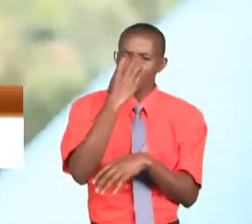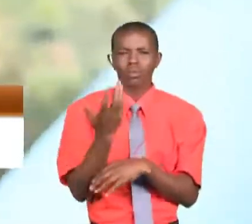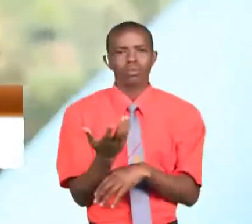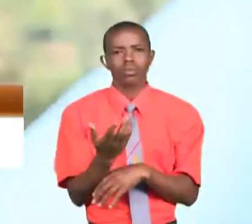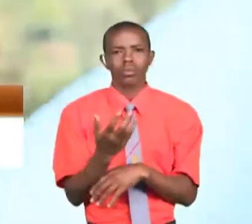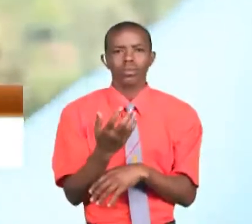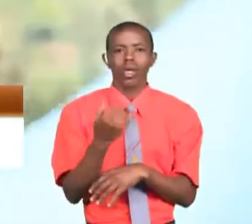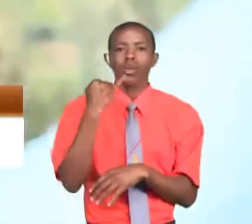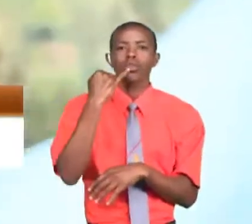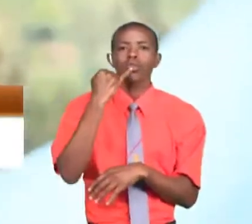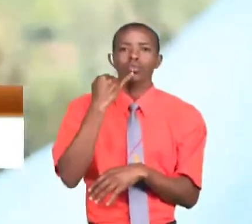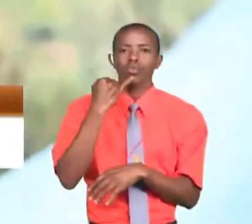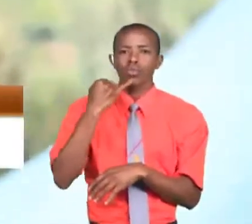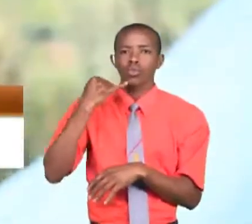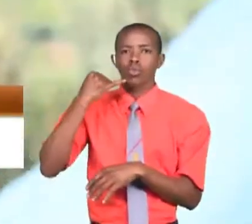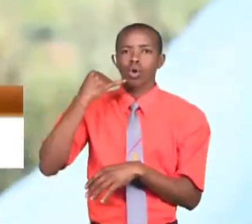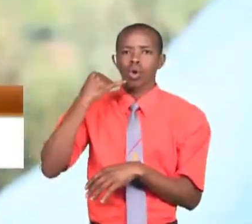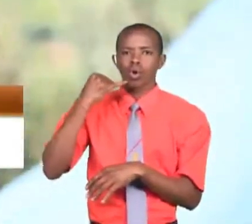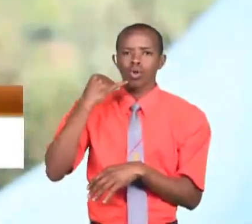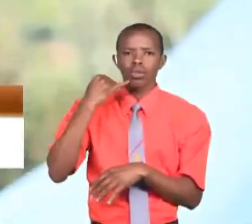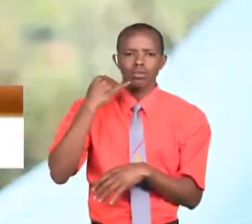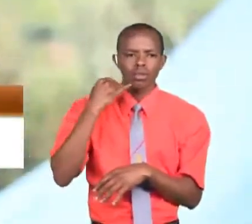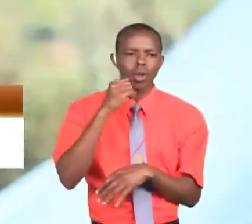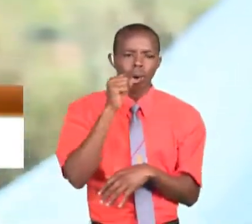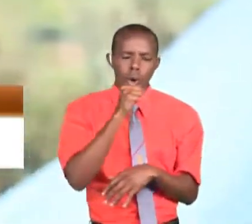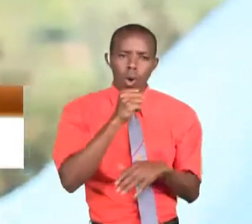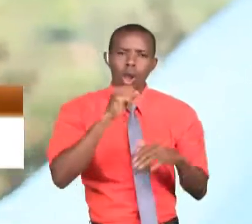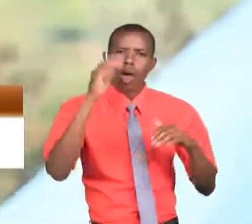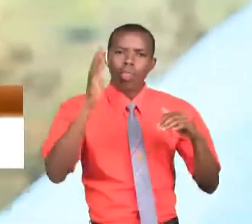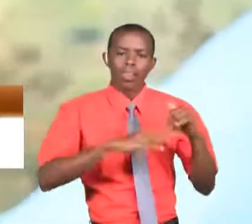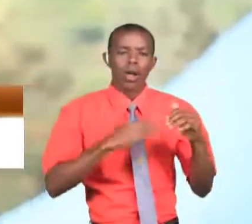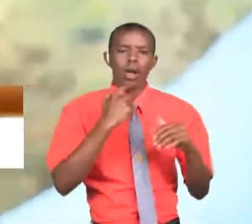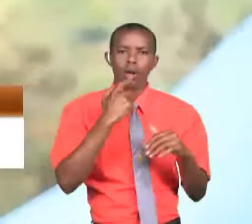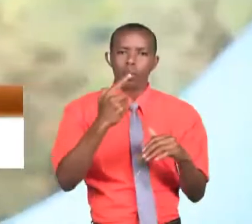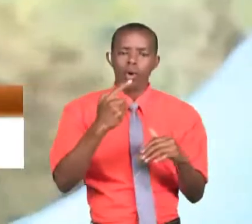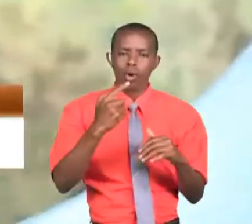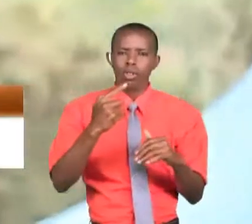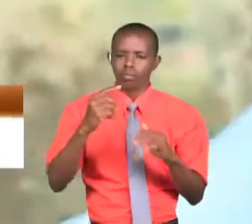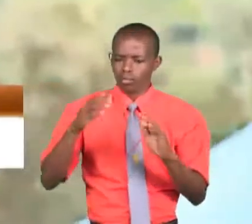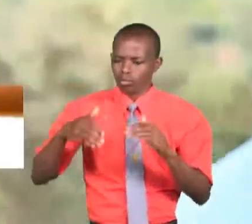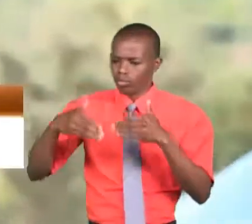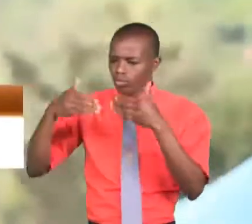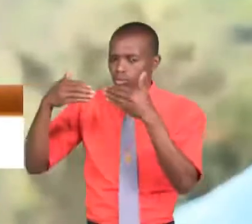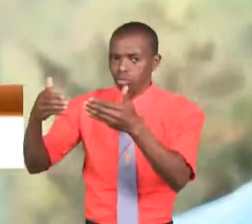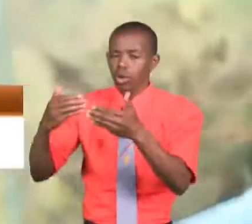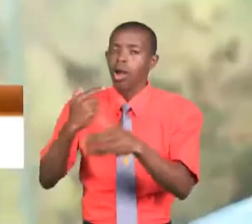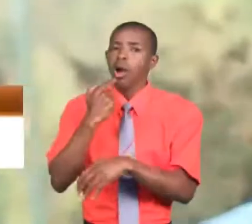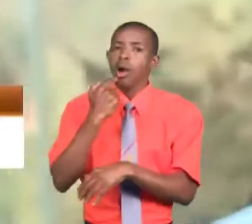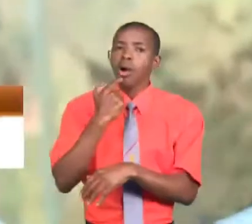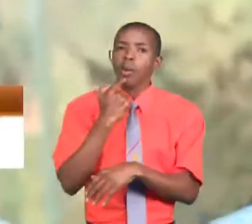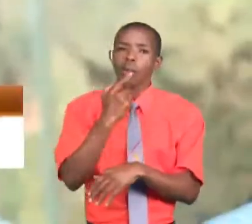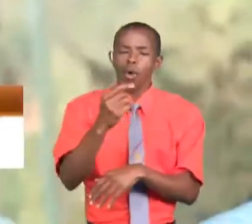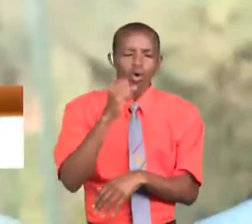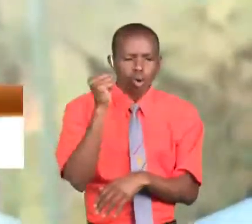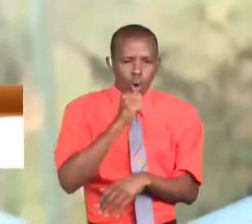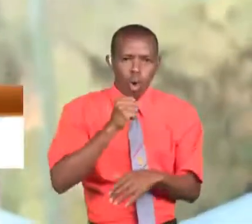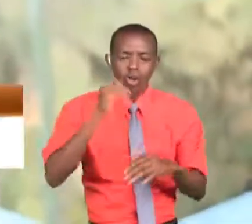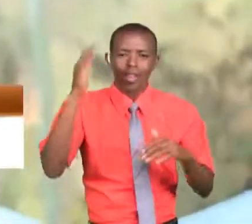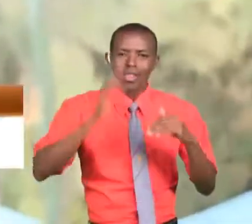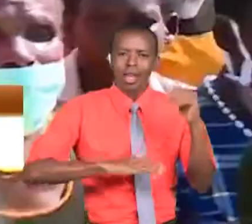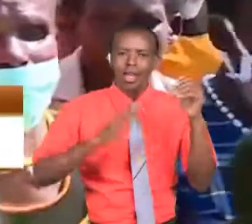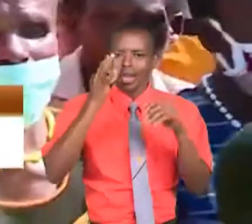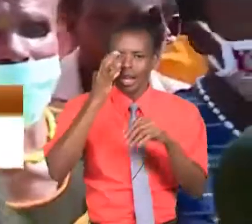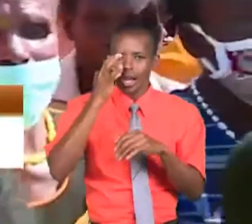Alikuwa mzee kuliko moi Akaatia moi Moi Alikuwa mzee kuliko kibaki